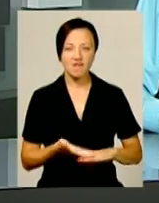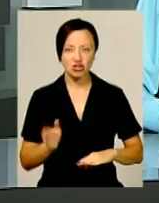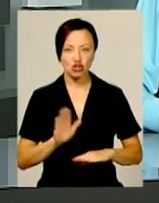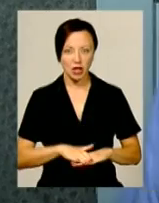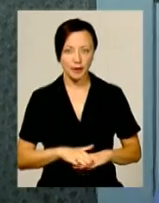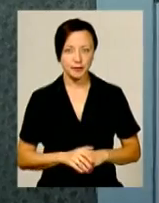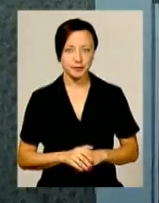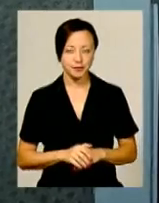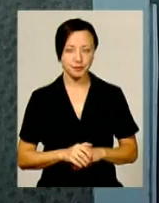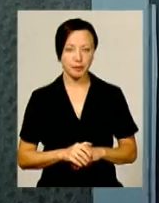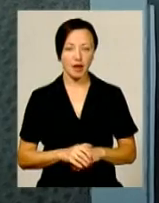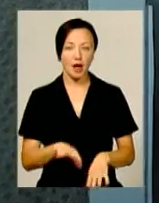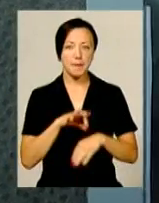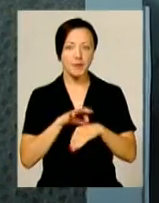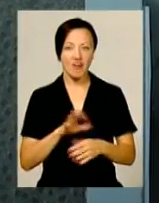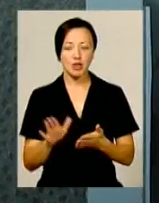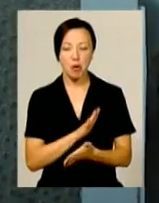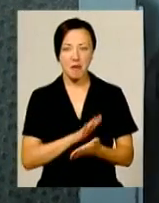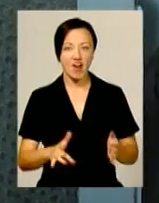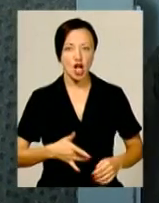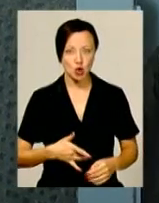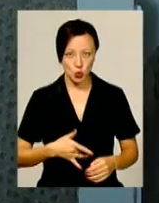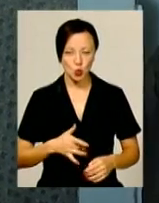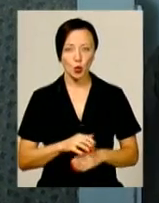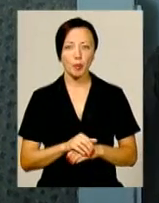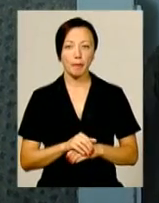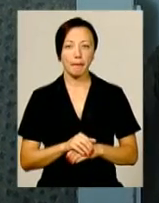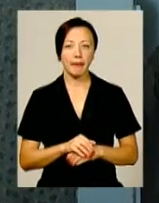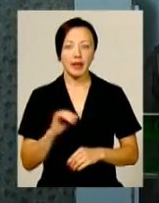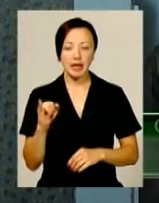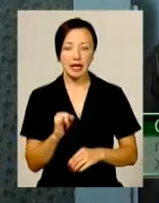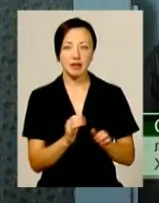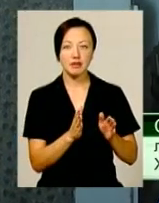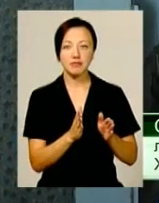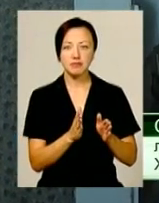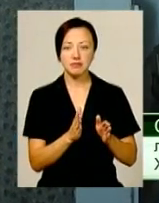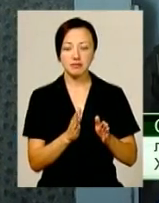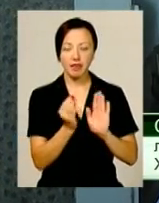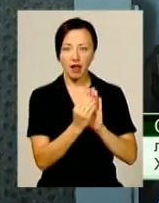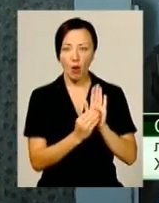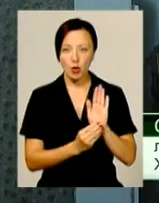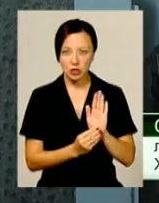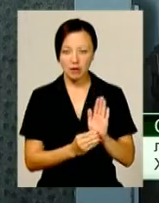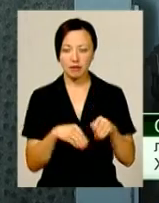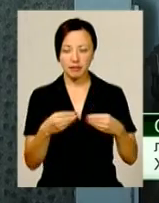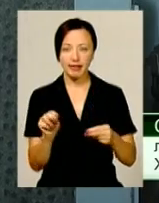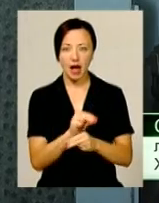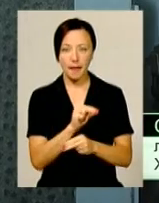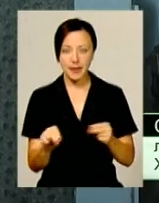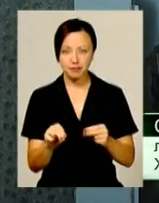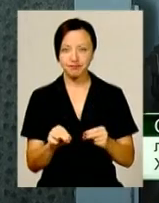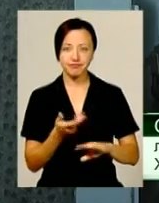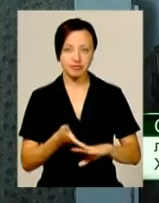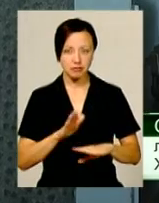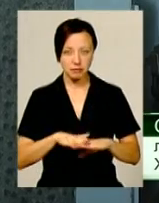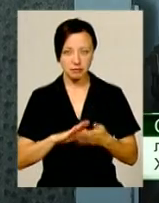Проведено промивання шлунку до чистих промивних вод і налагоджена відповідна терапія до важкості